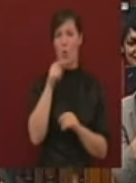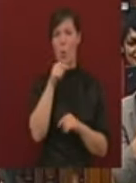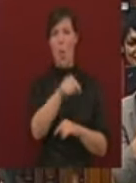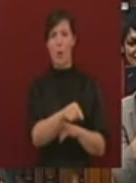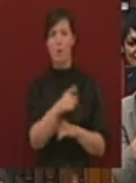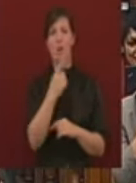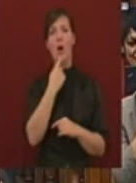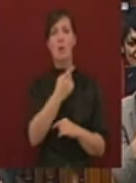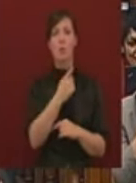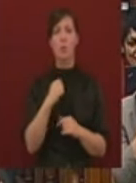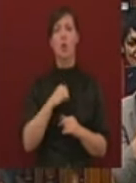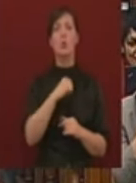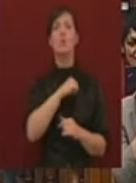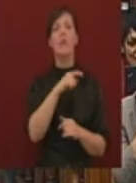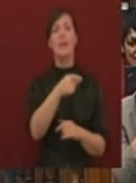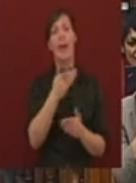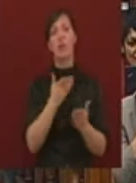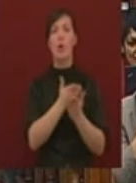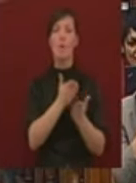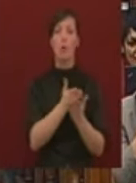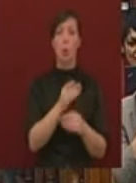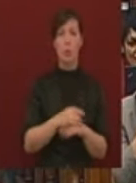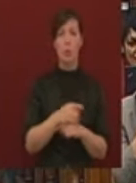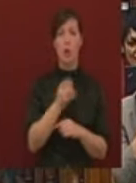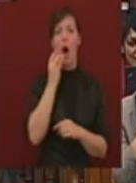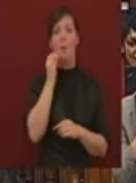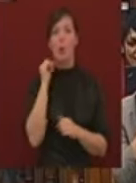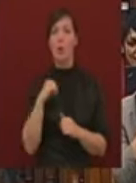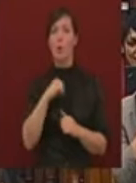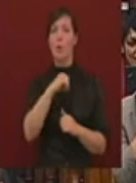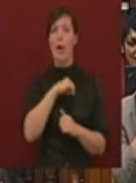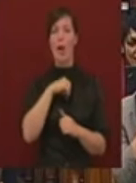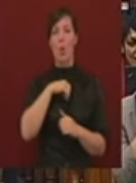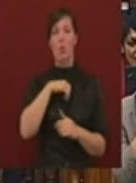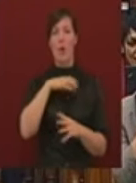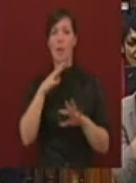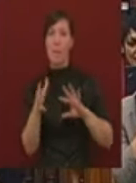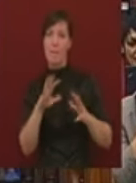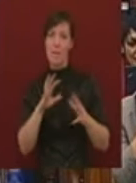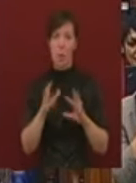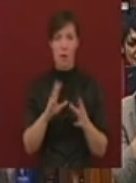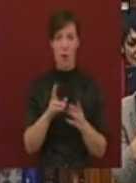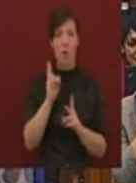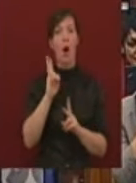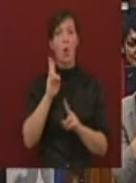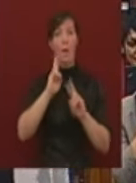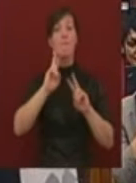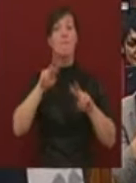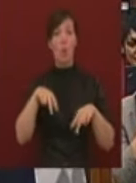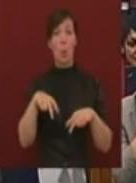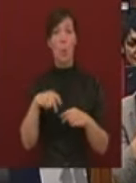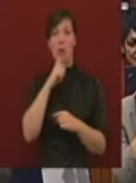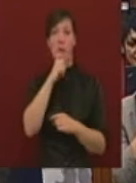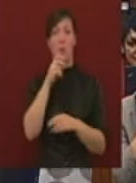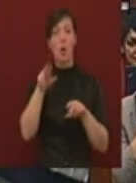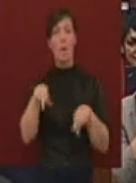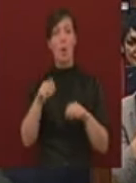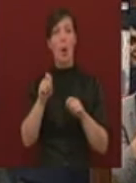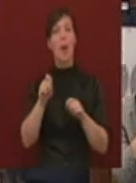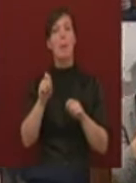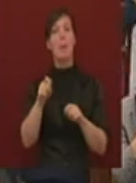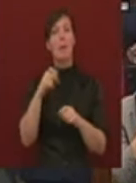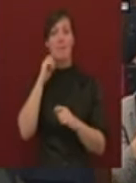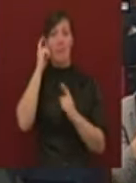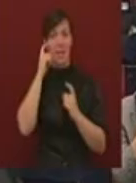valóban, akkor, amikor a szuverenitás forog kockán, valóban ki kell kérni a magyar parlament véleményét. Csak